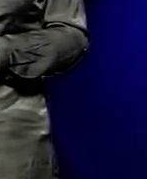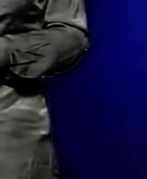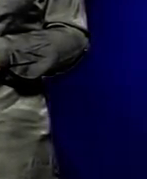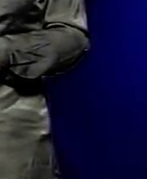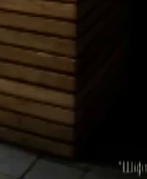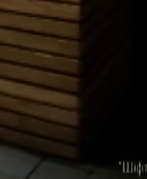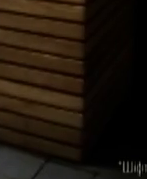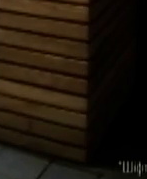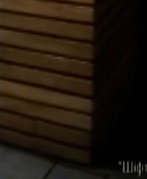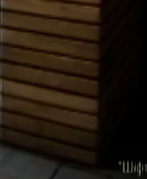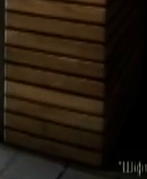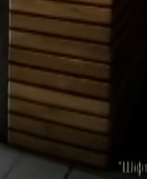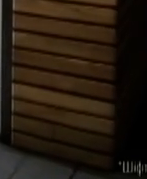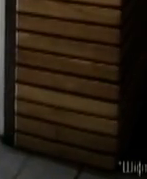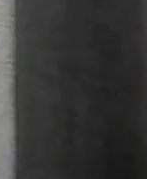кермом Нісантііда.